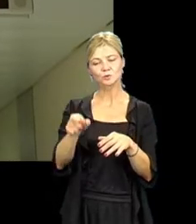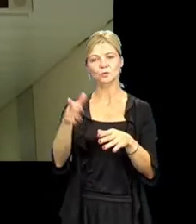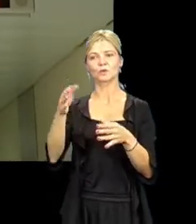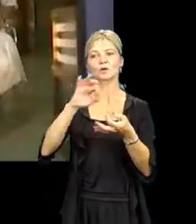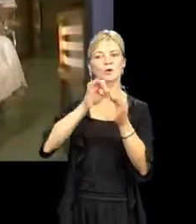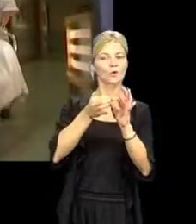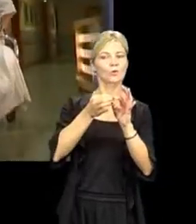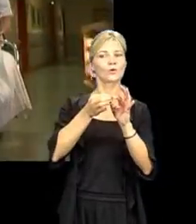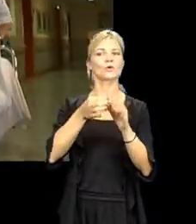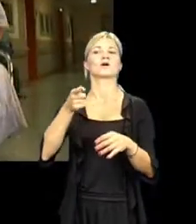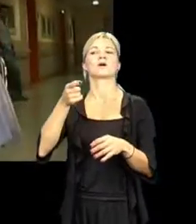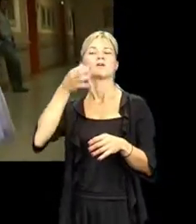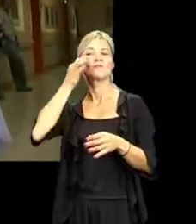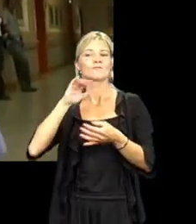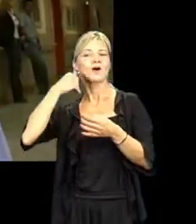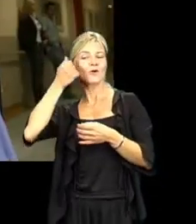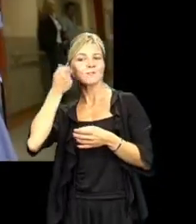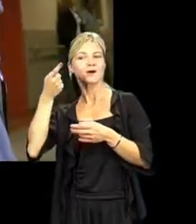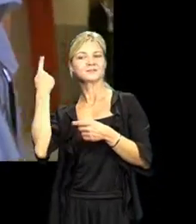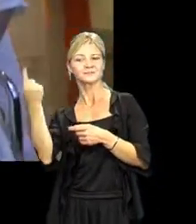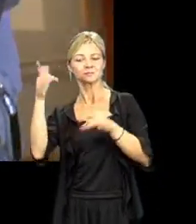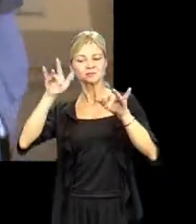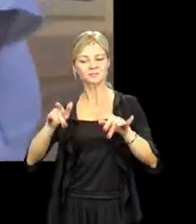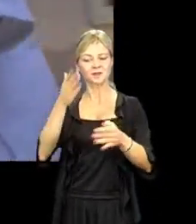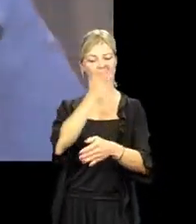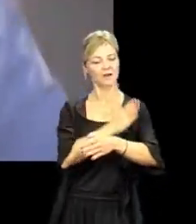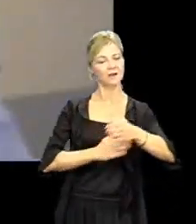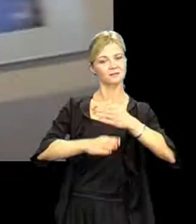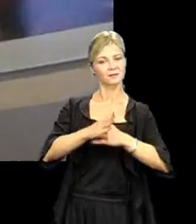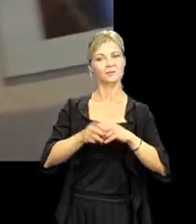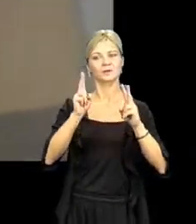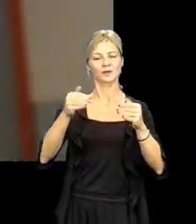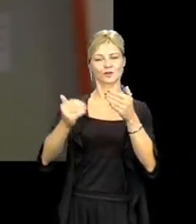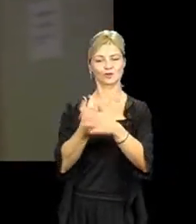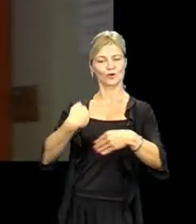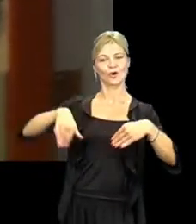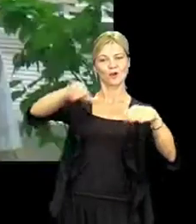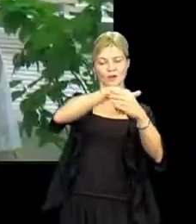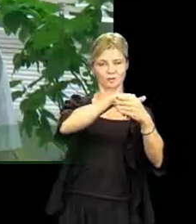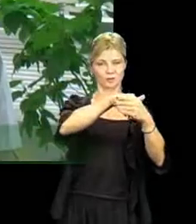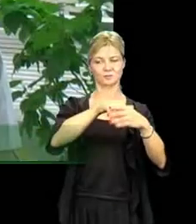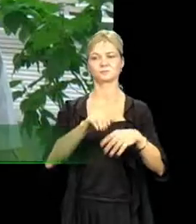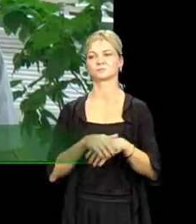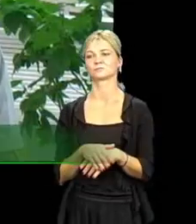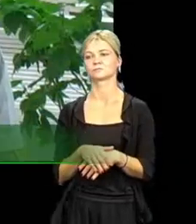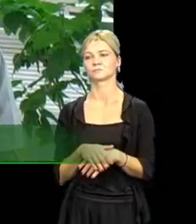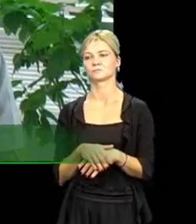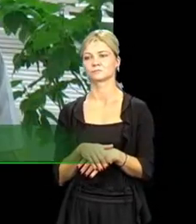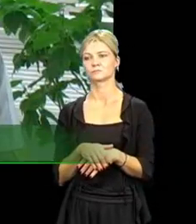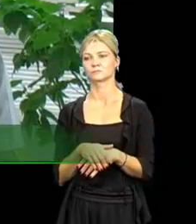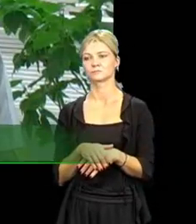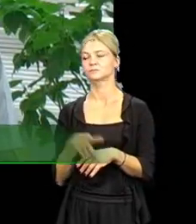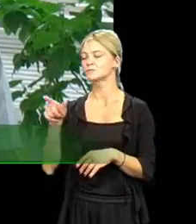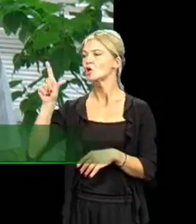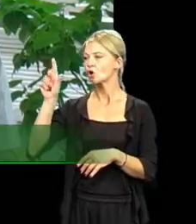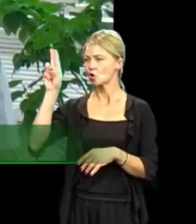einzustellen. Man merkt beim Lukas auch nicht, dass er wirklich eine kleine Lernschwäche oder etwas